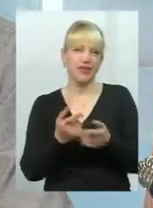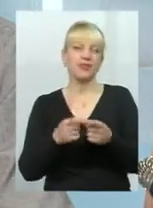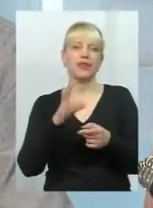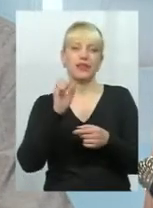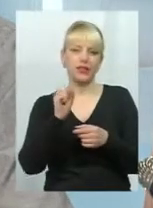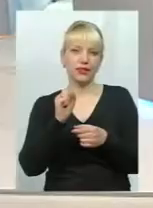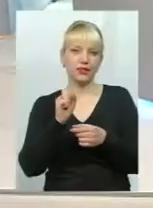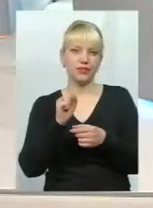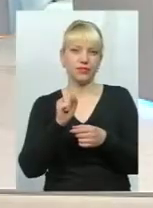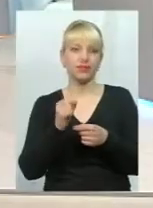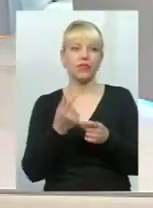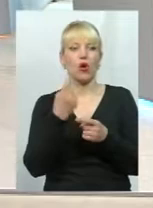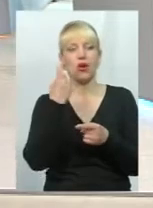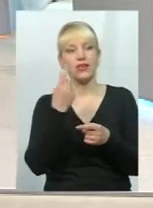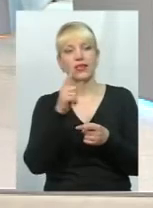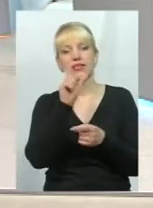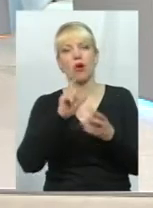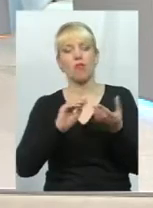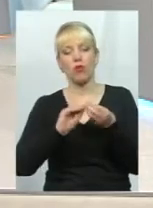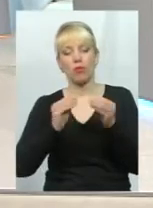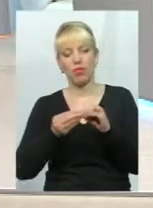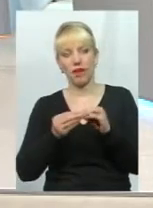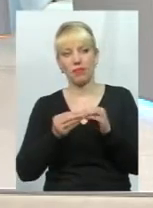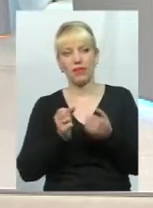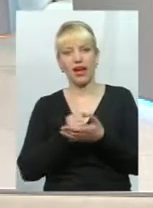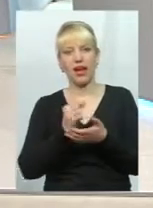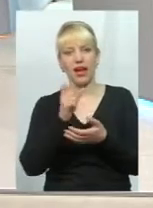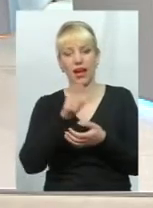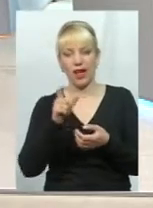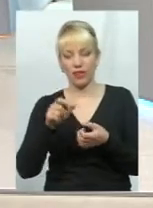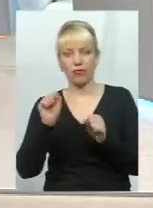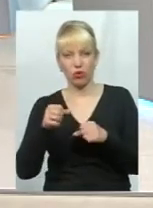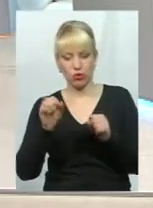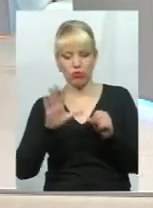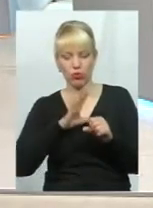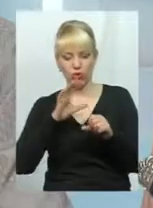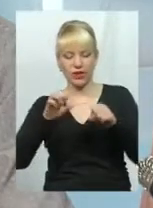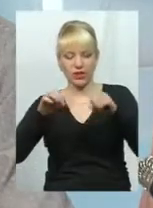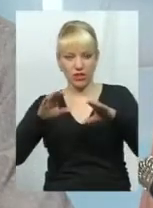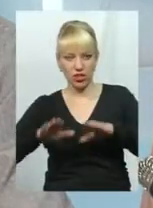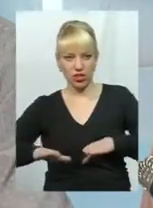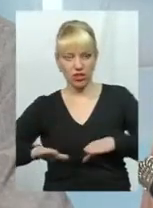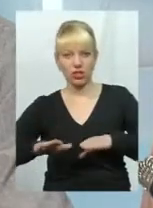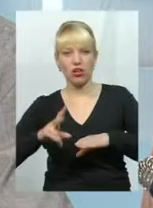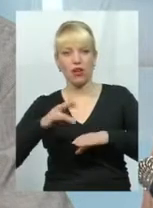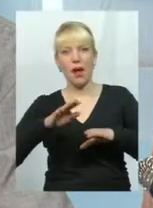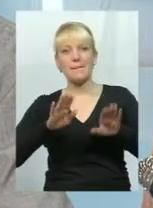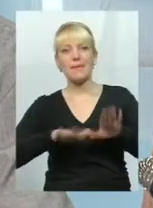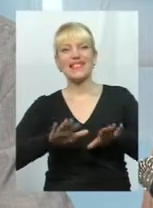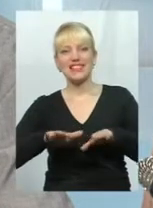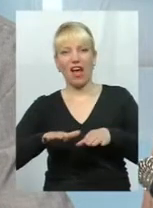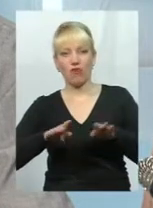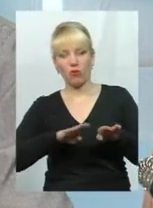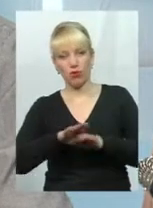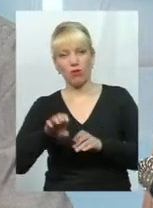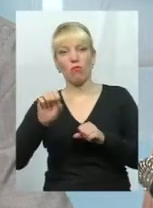не вистилимо. Тобто, одна з проблем кадри може бути, в принципі, вирішена і на рівні місцевого? Може, але питання,